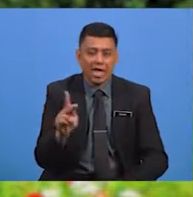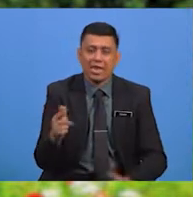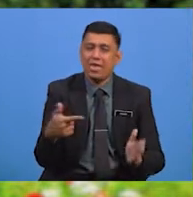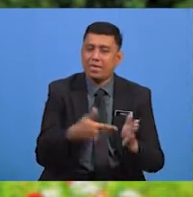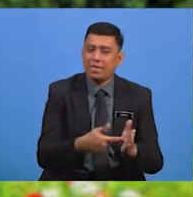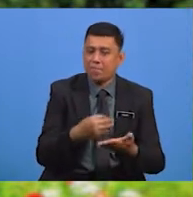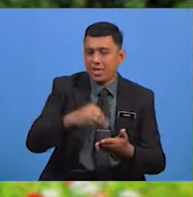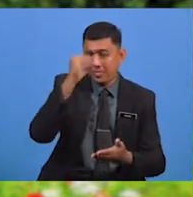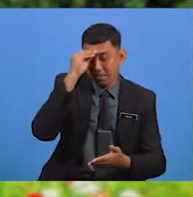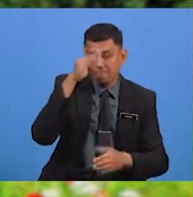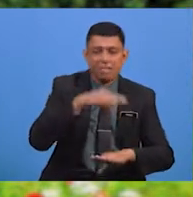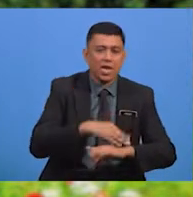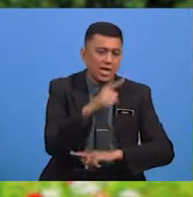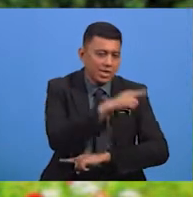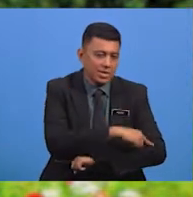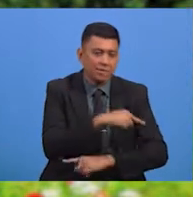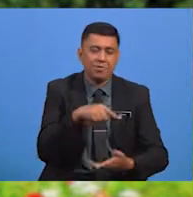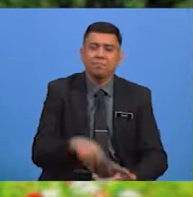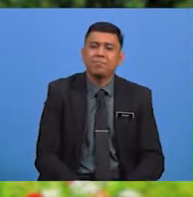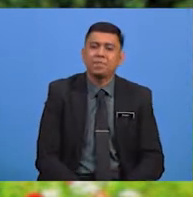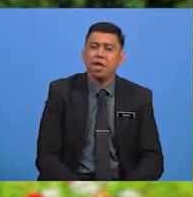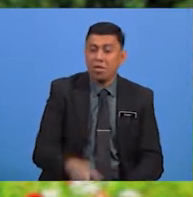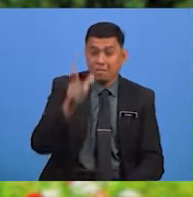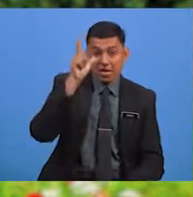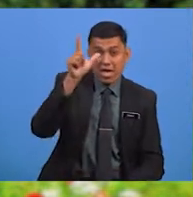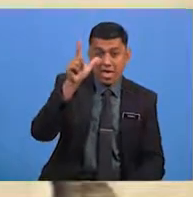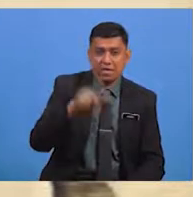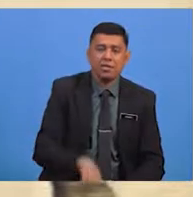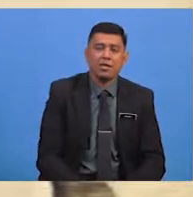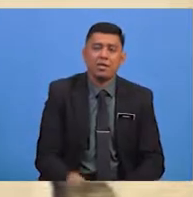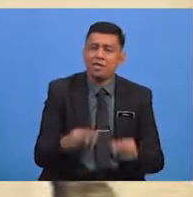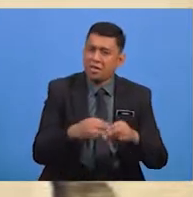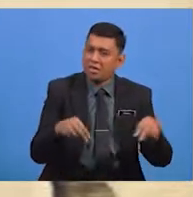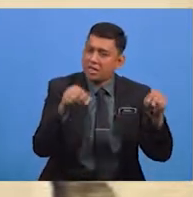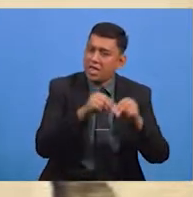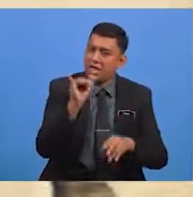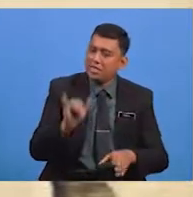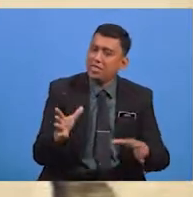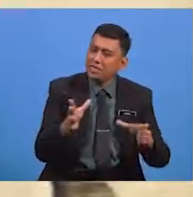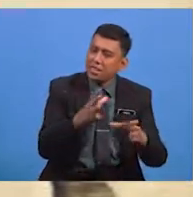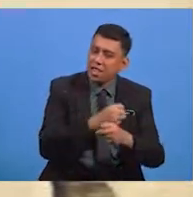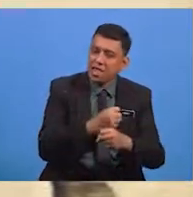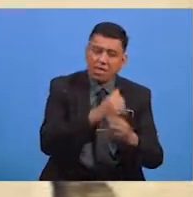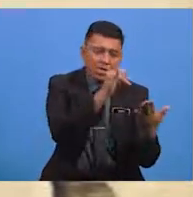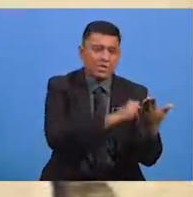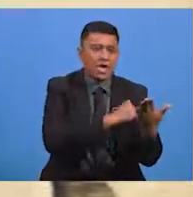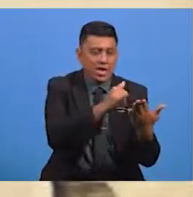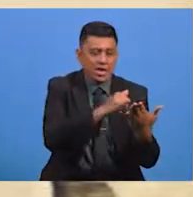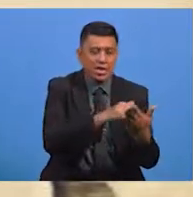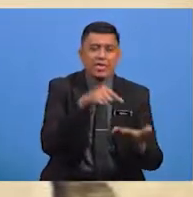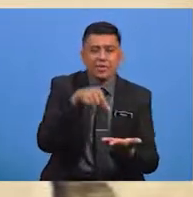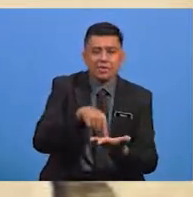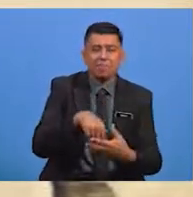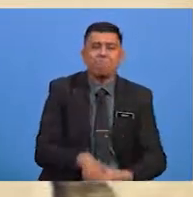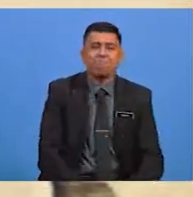Pembelajaran Pada Hari Ini Dengan Melihat Pula Nilai Yang Terdapat Dalam Syair Burung Nuri